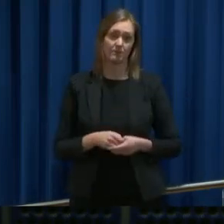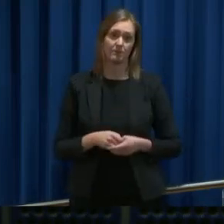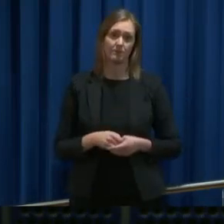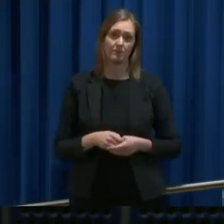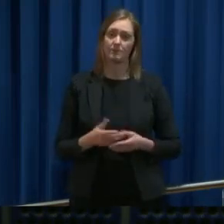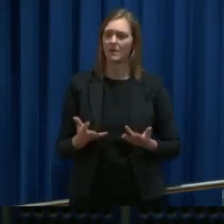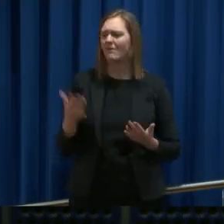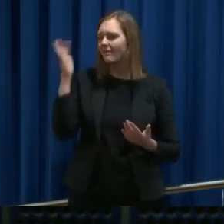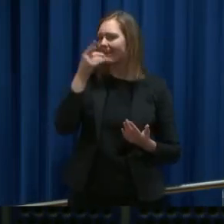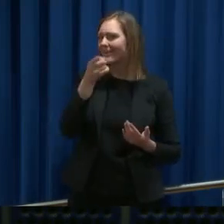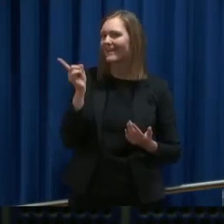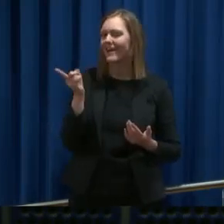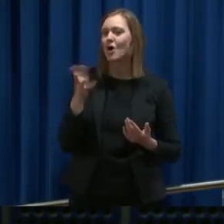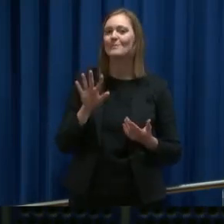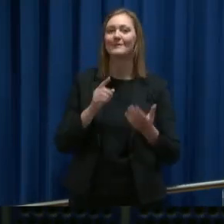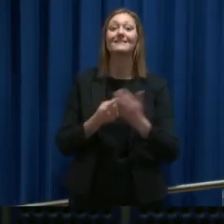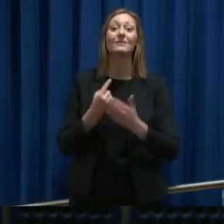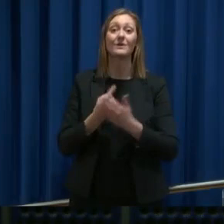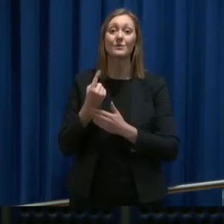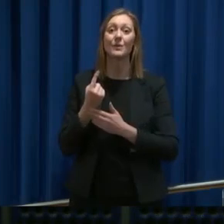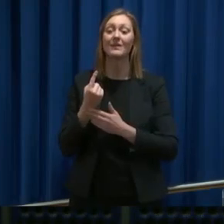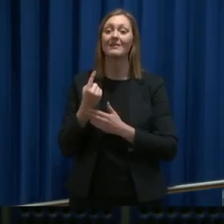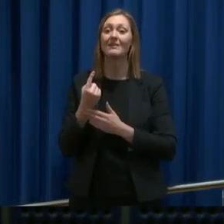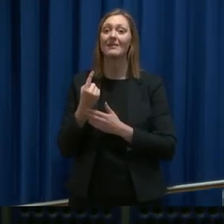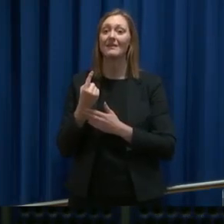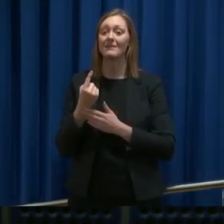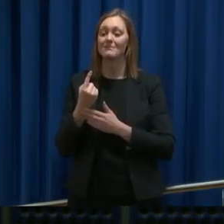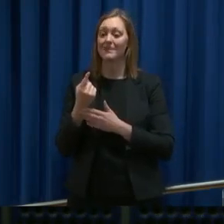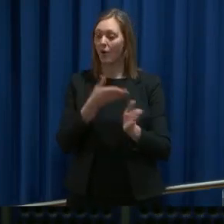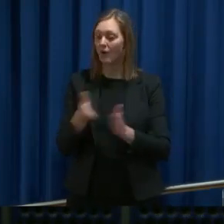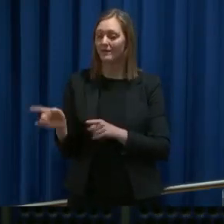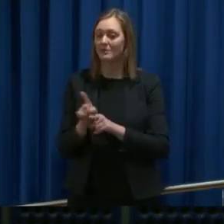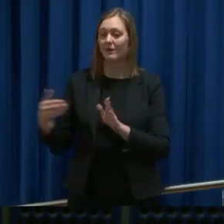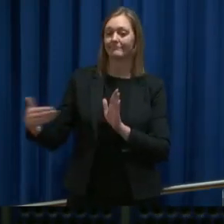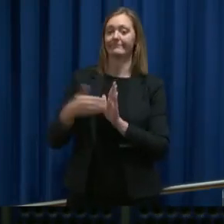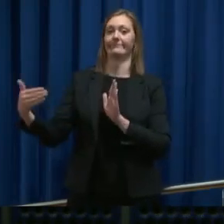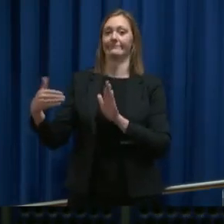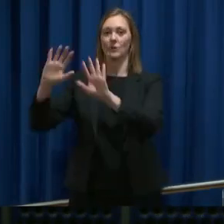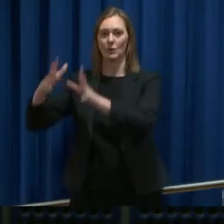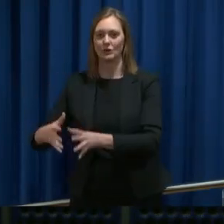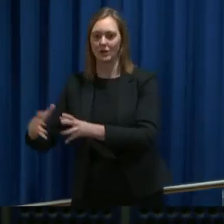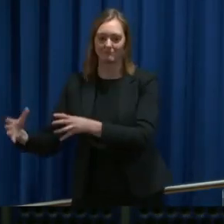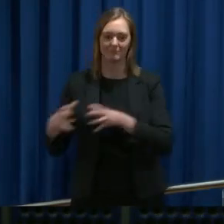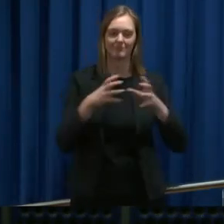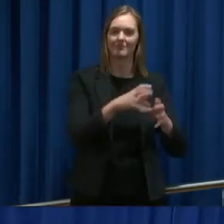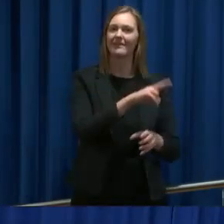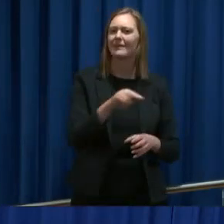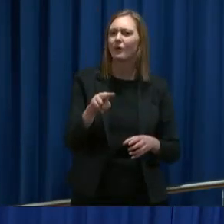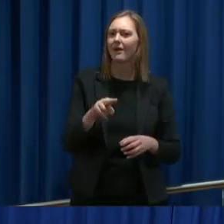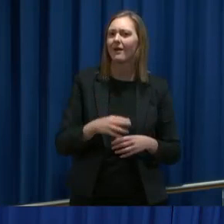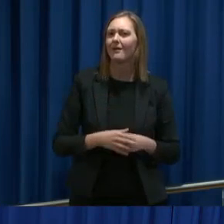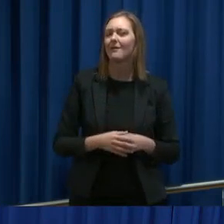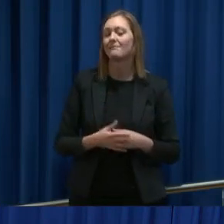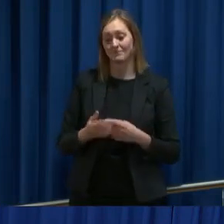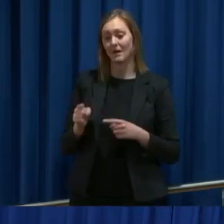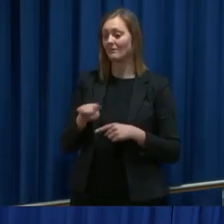Hva tenker dere om denne situasjonen med denne forordningen som har hindret dette utstyret å komme til Norge? Ja, det er